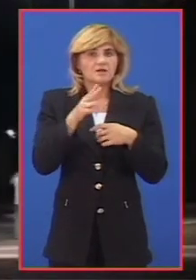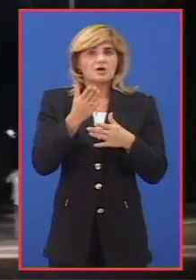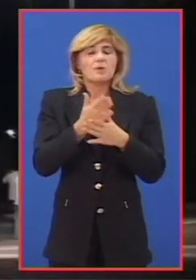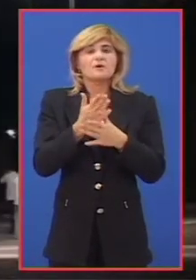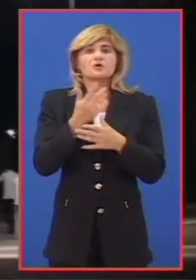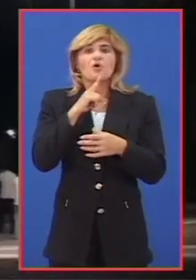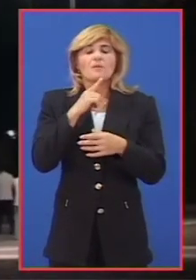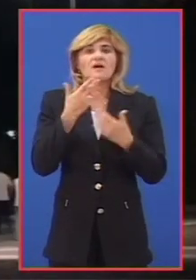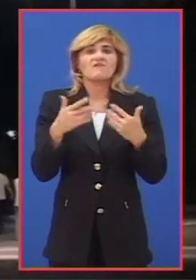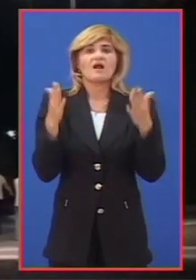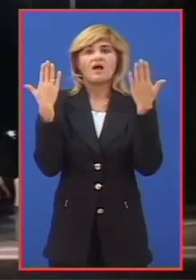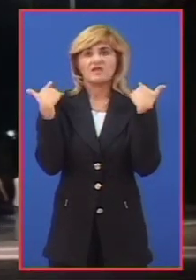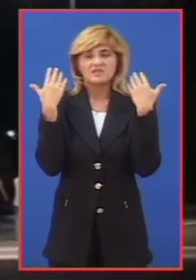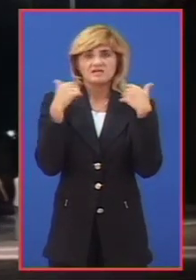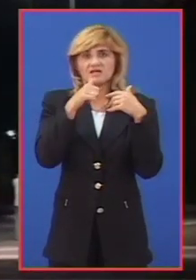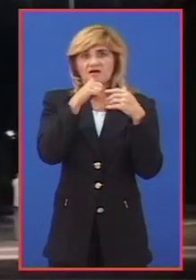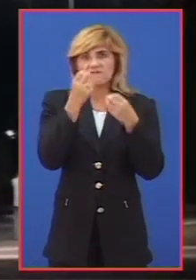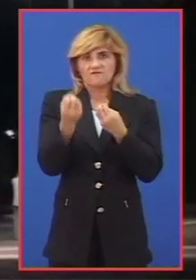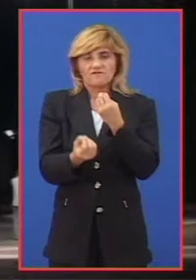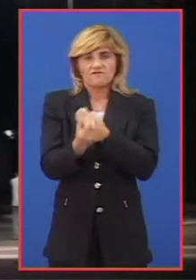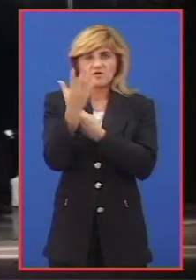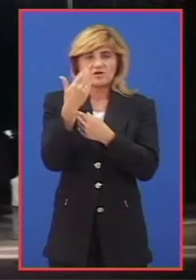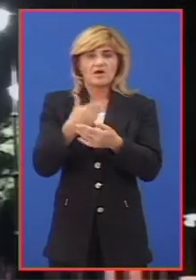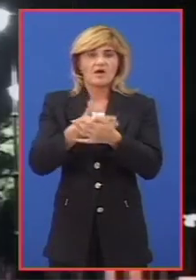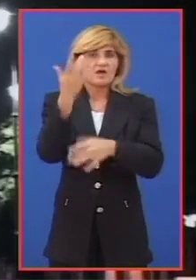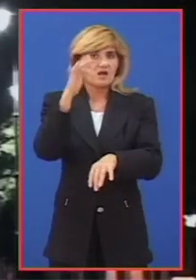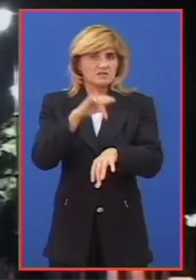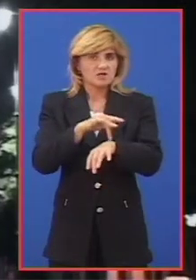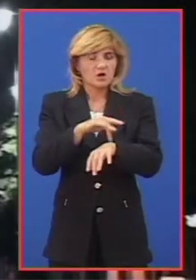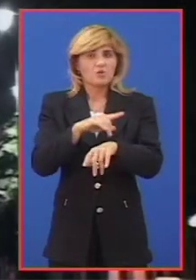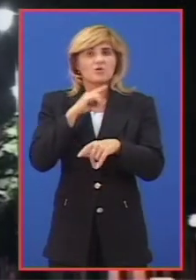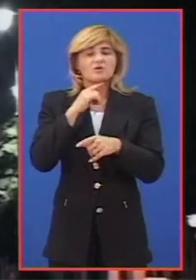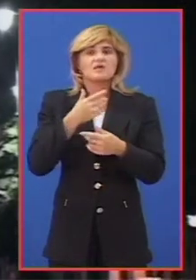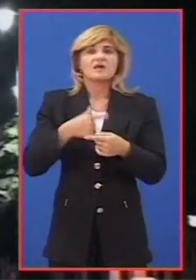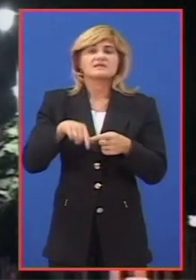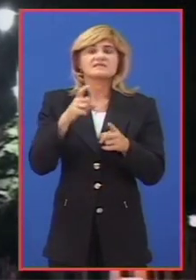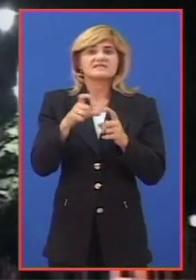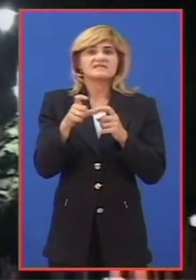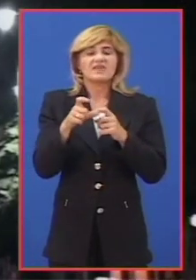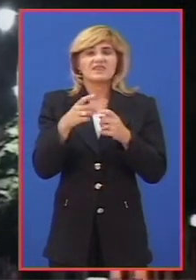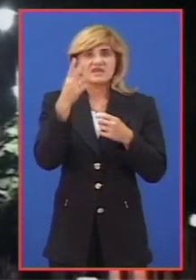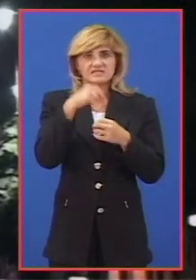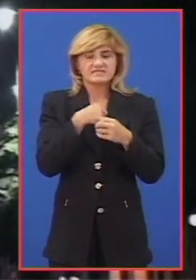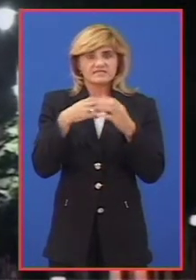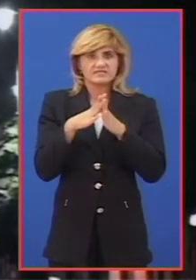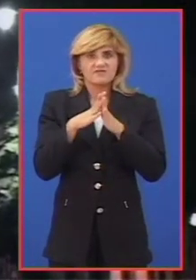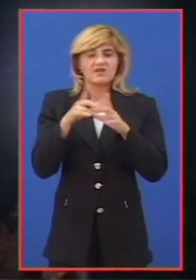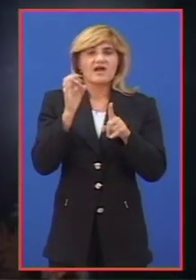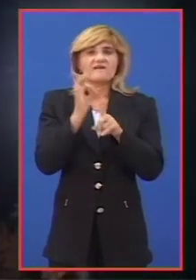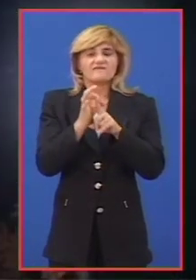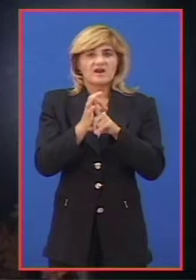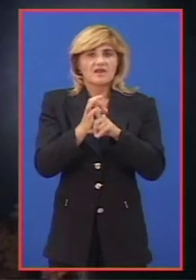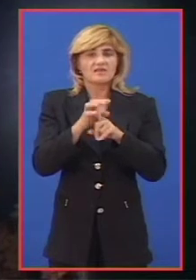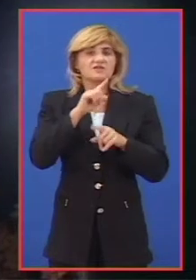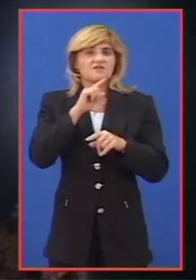kojima su velika terasa, vodotovina, gradska kuća, katedrala Sv. Terezi Javilske, Franjevački samostan, hram